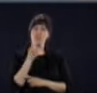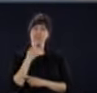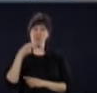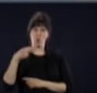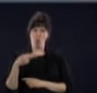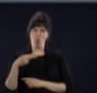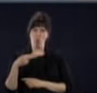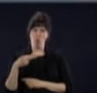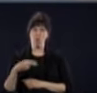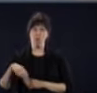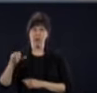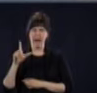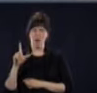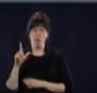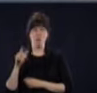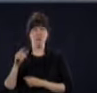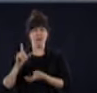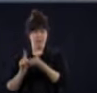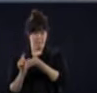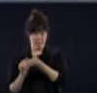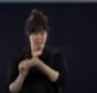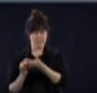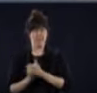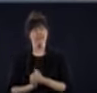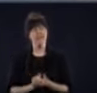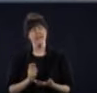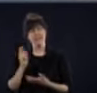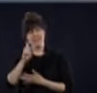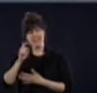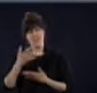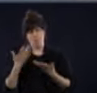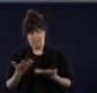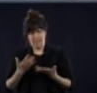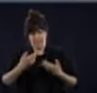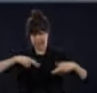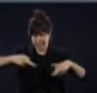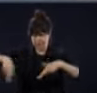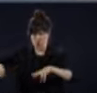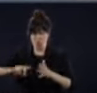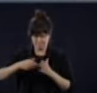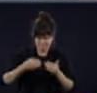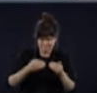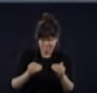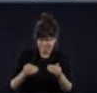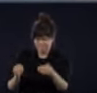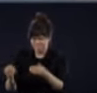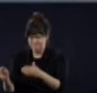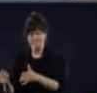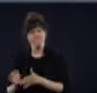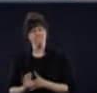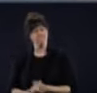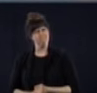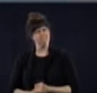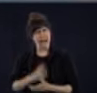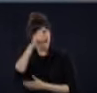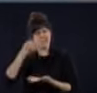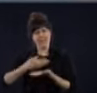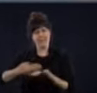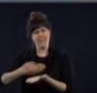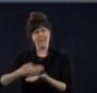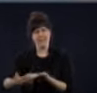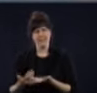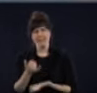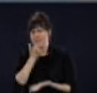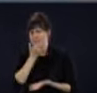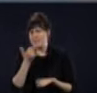derniers jours, mais justement, quand on rouvre les régions, comme en ce moment, que doivent anticiper les Québécois pour cet été, dans le sens où on sait